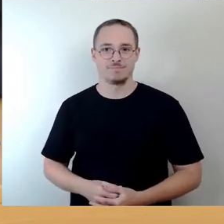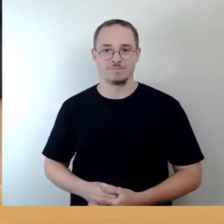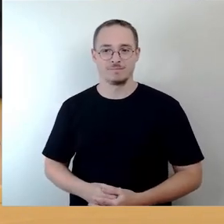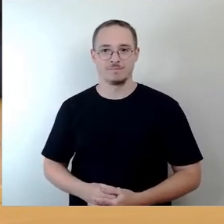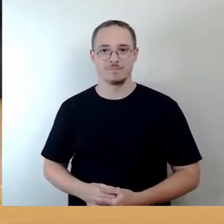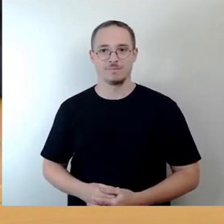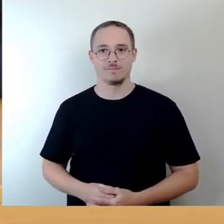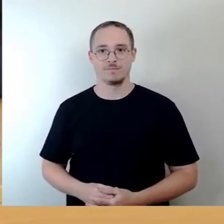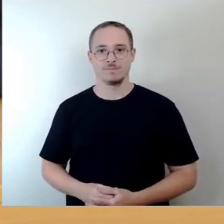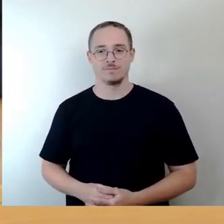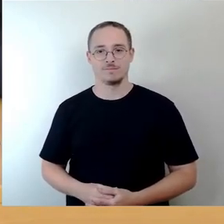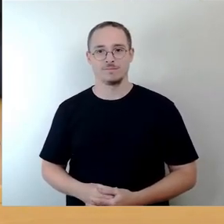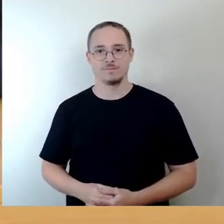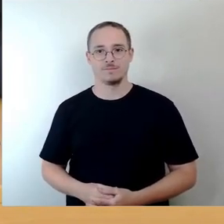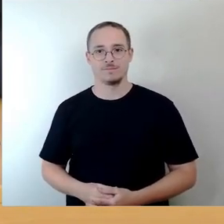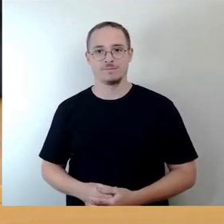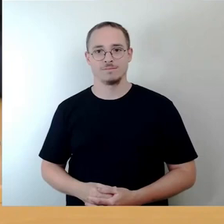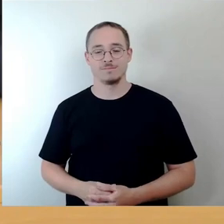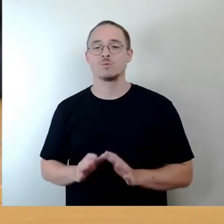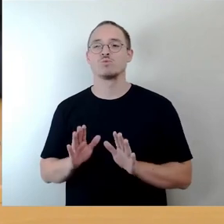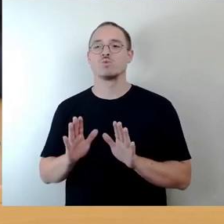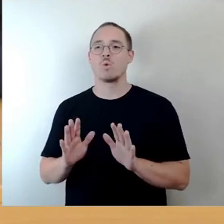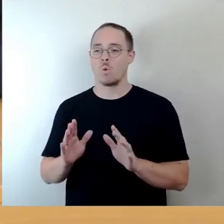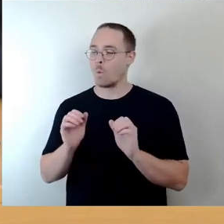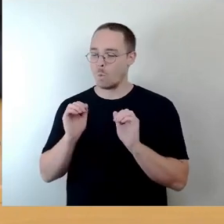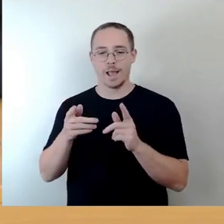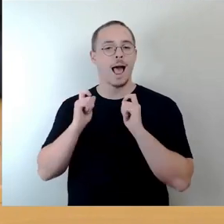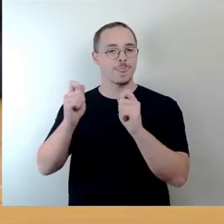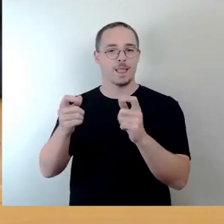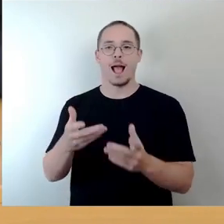Der Antrag wird also zurückgezogen.